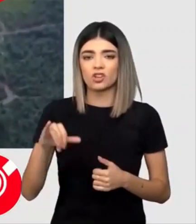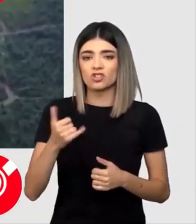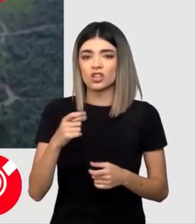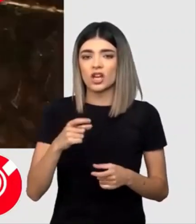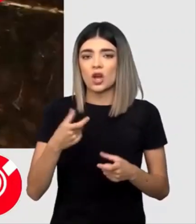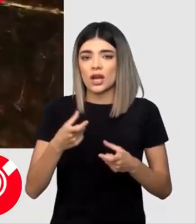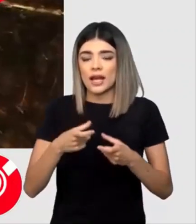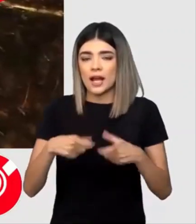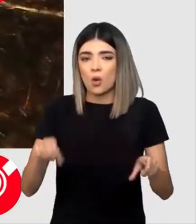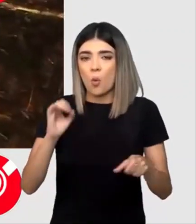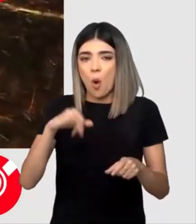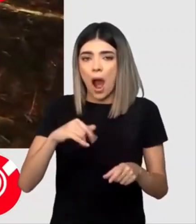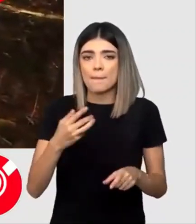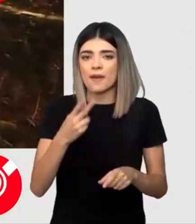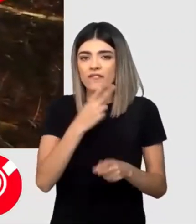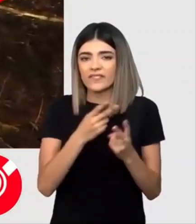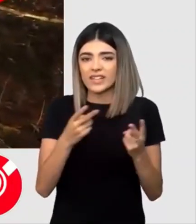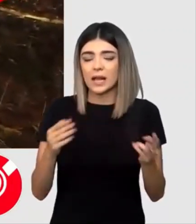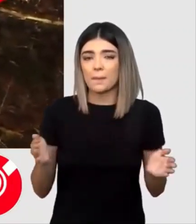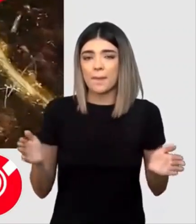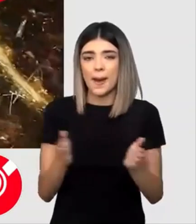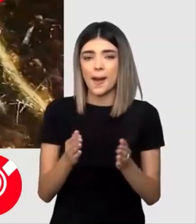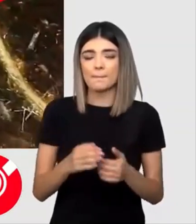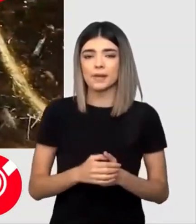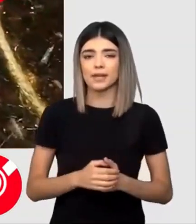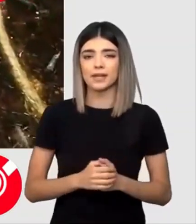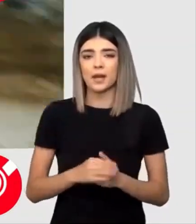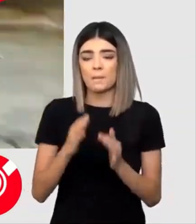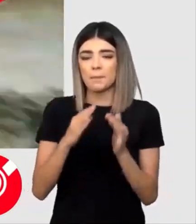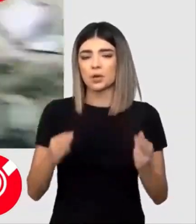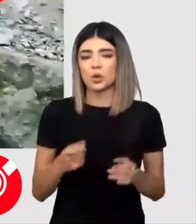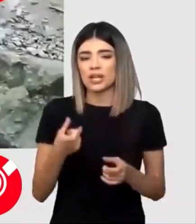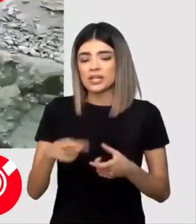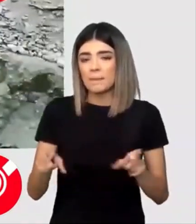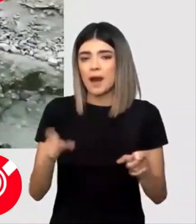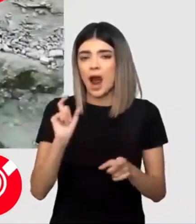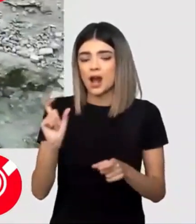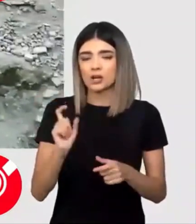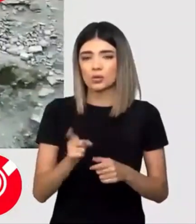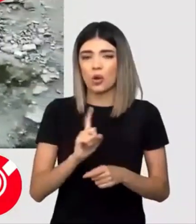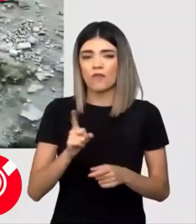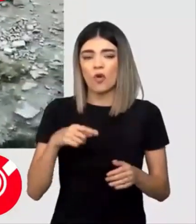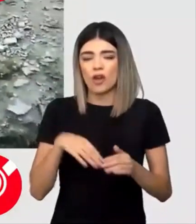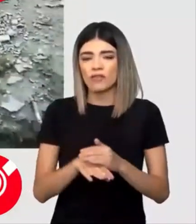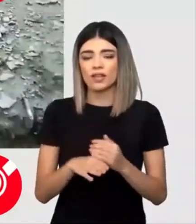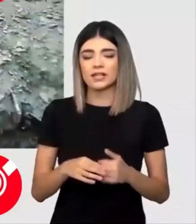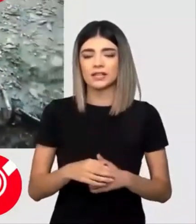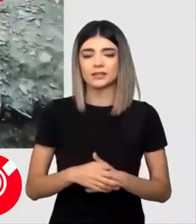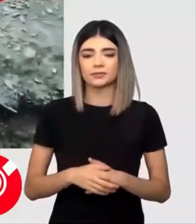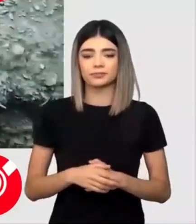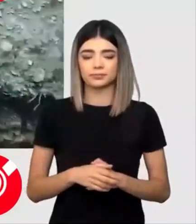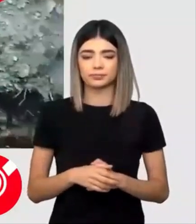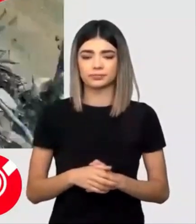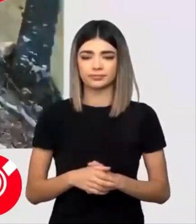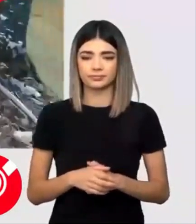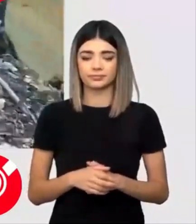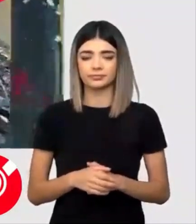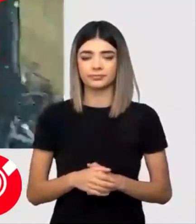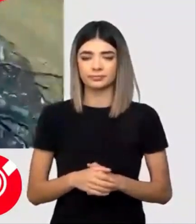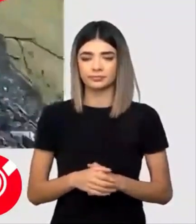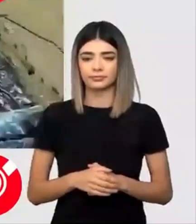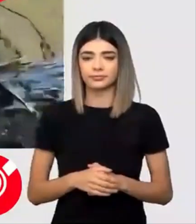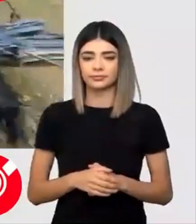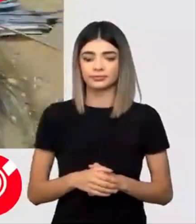uman nu se întinde prea mult în habitatul ursului și să existe zone tampon de protecție. Ar fi trebuit să existe